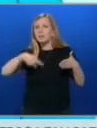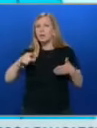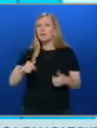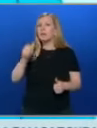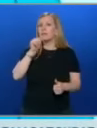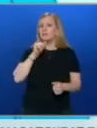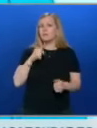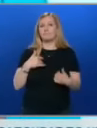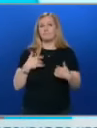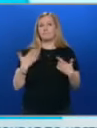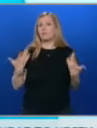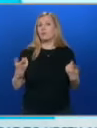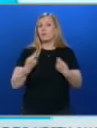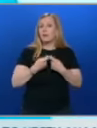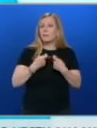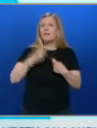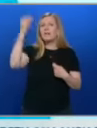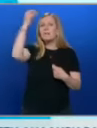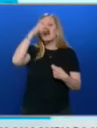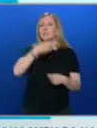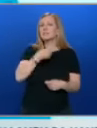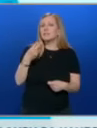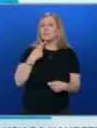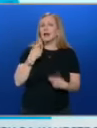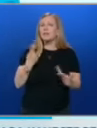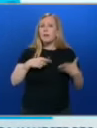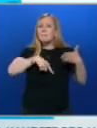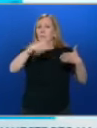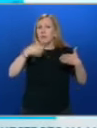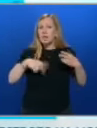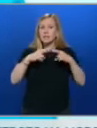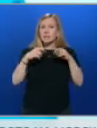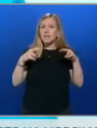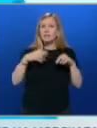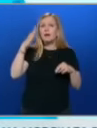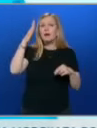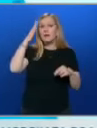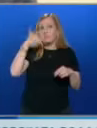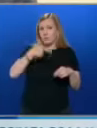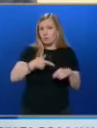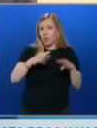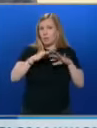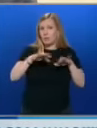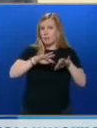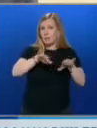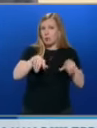действия ще предприемат българските институции и за какви показатели се изследва морската вода? Сега наживо отговорите ще